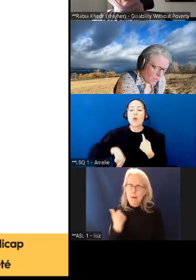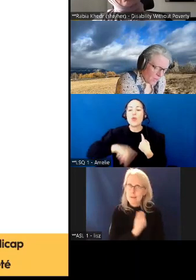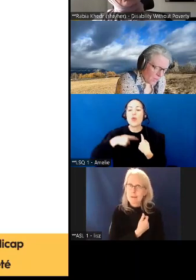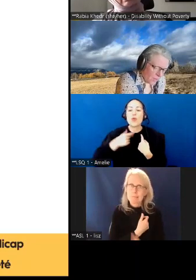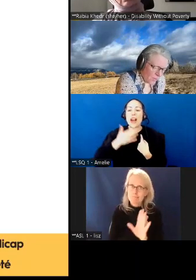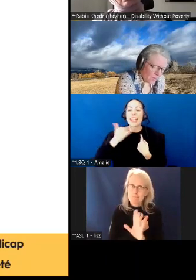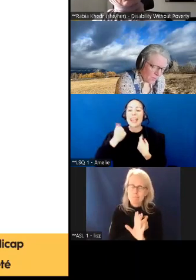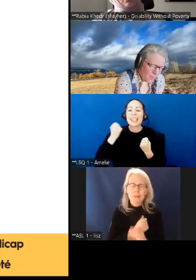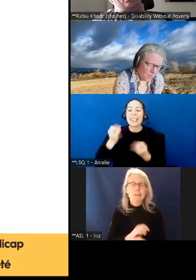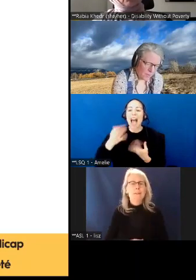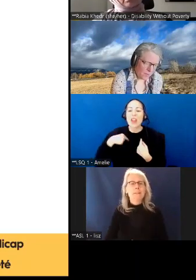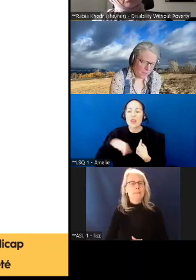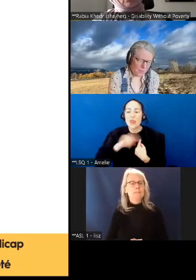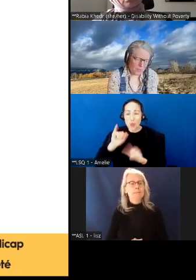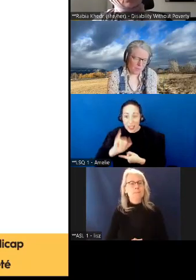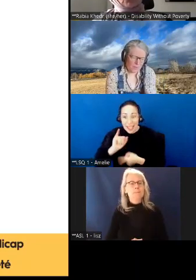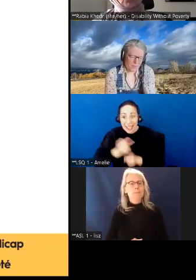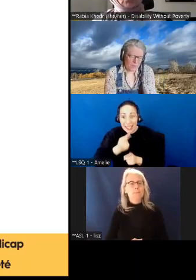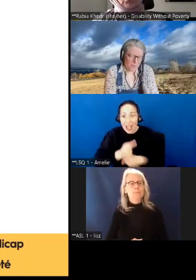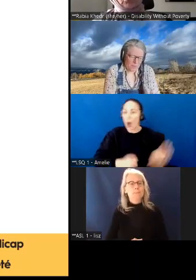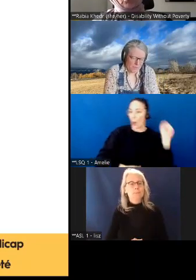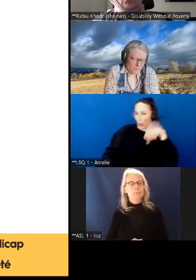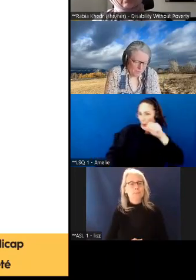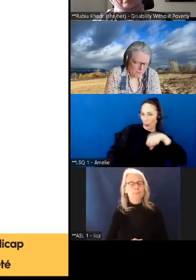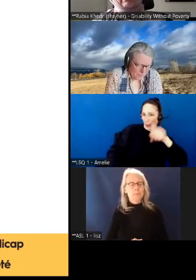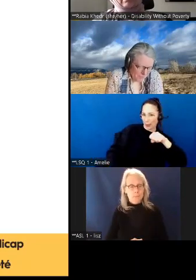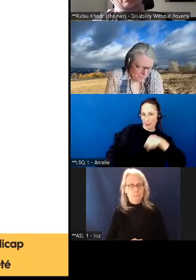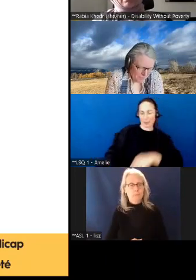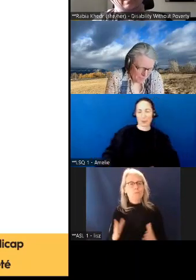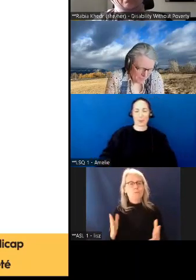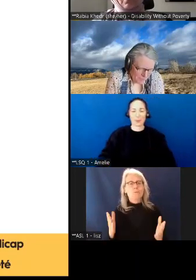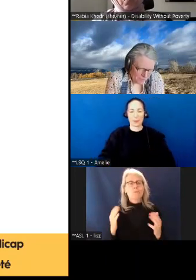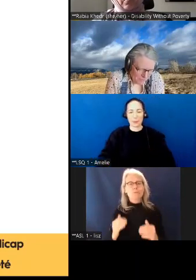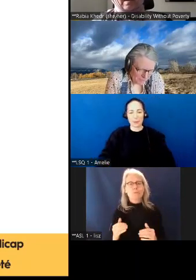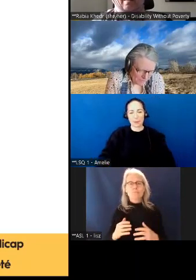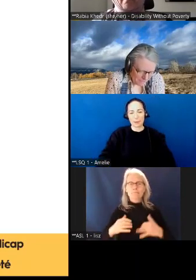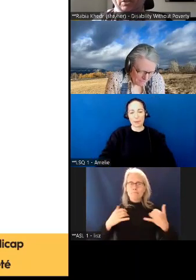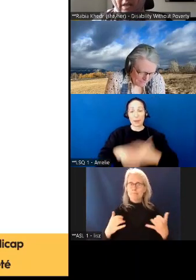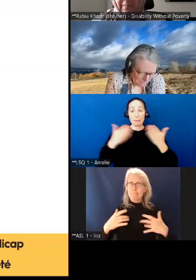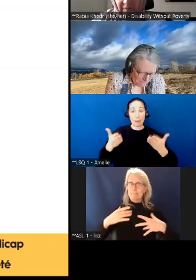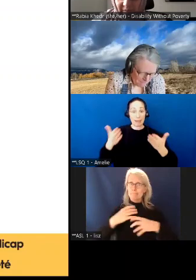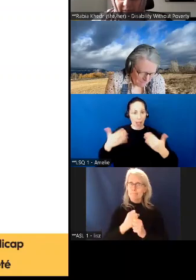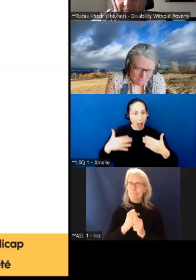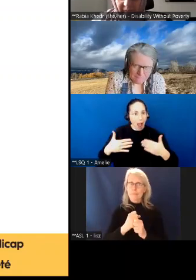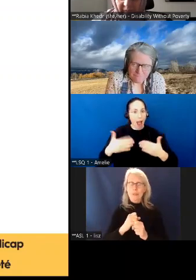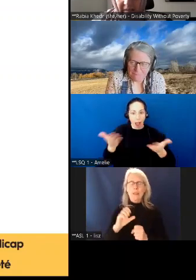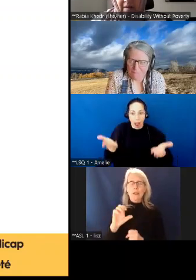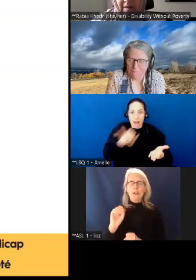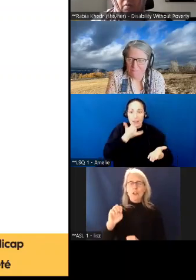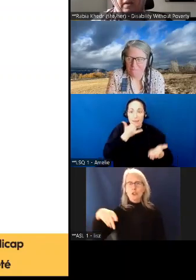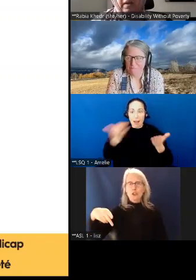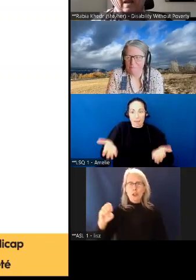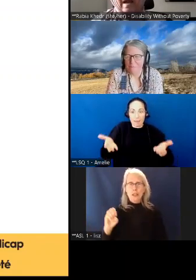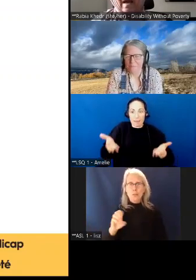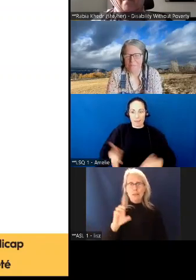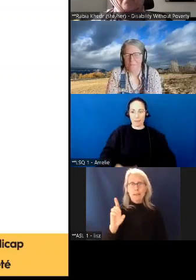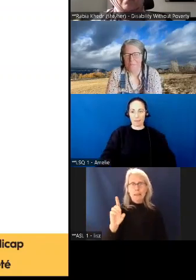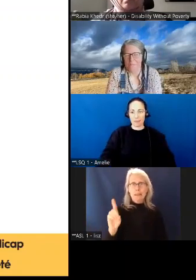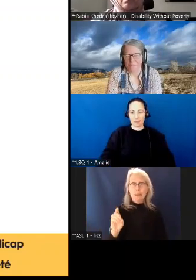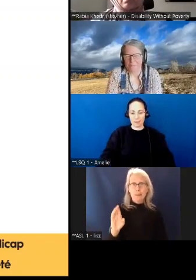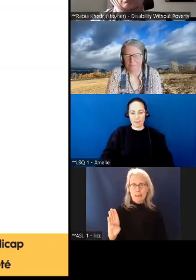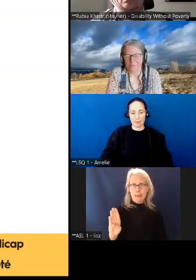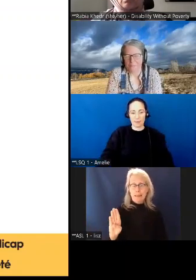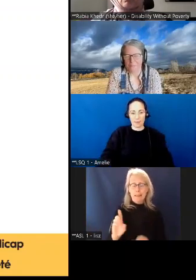Absolument. Et ça nous amène à où nous en sommes rendus maintenant. Alors,